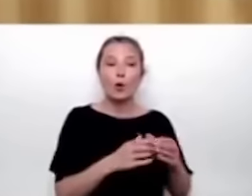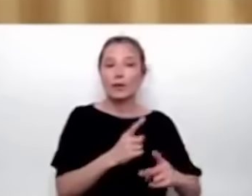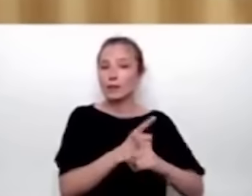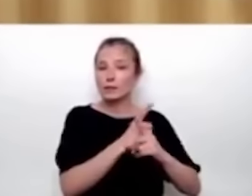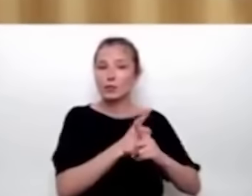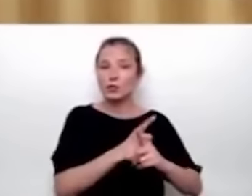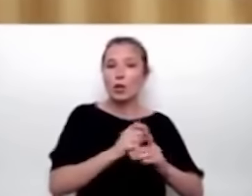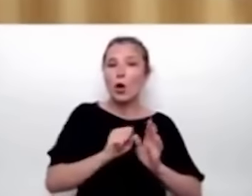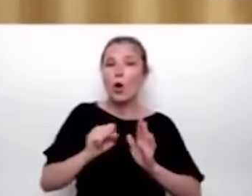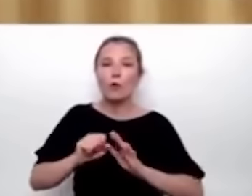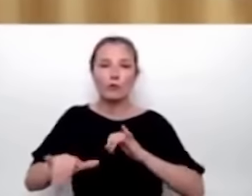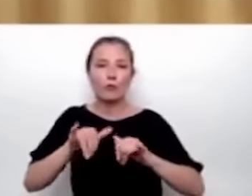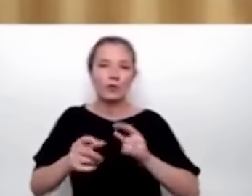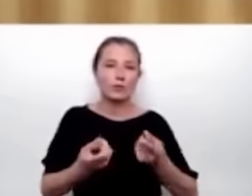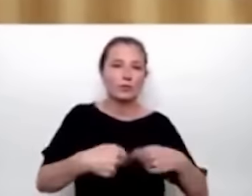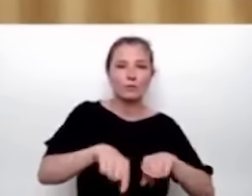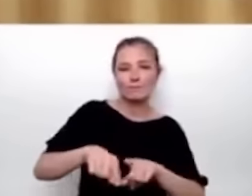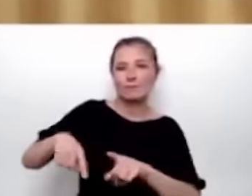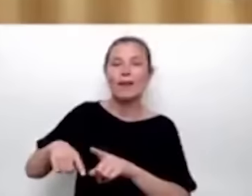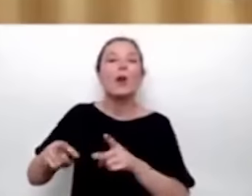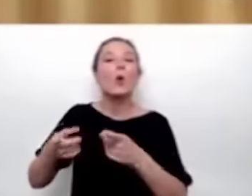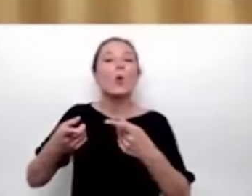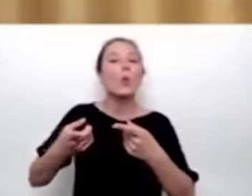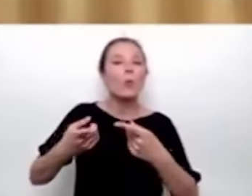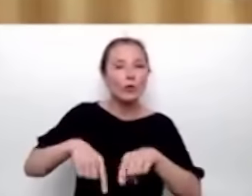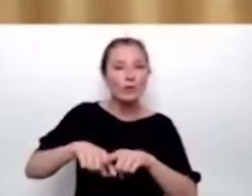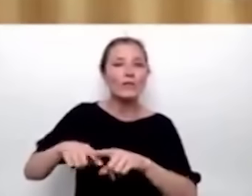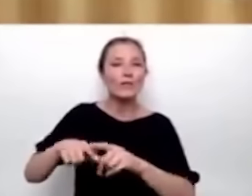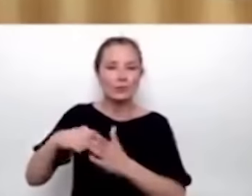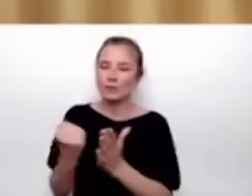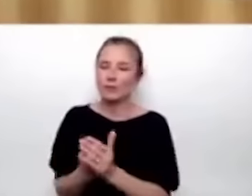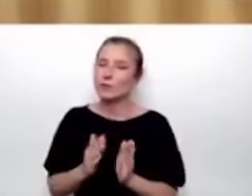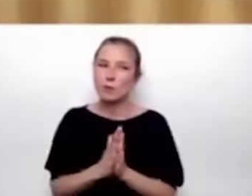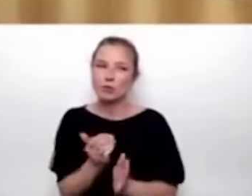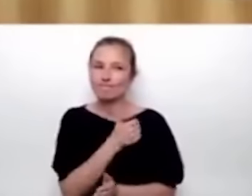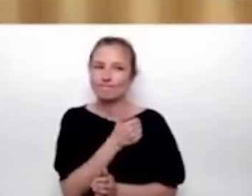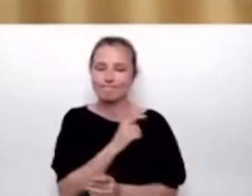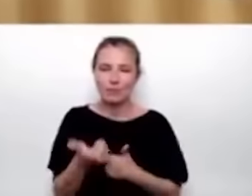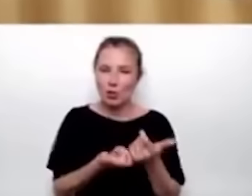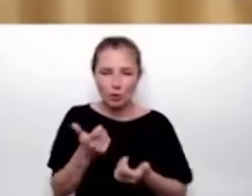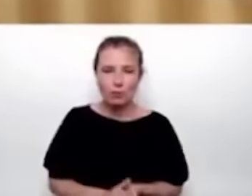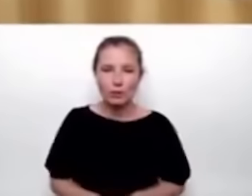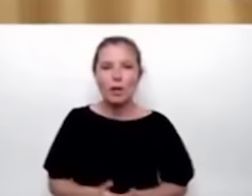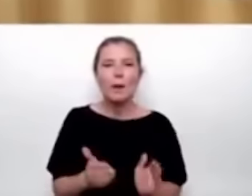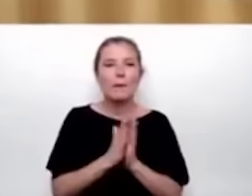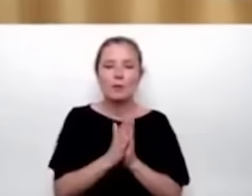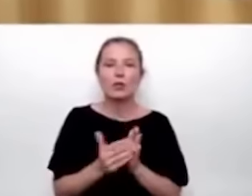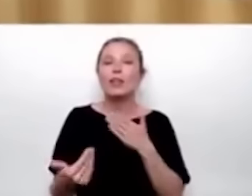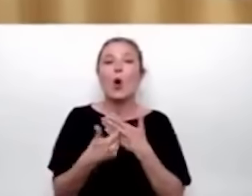ograniczać swobody mojej wypowiedzi. Krajowa Rada stanowczo sprzeciwia się zarówno likwidacji mediów publicznych